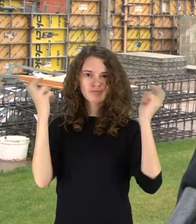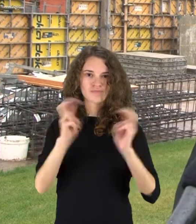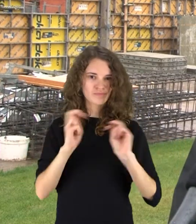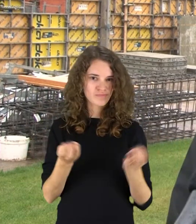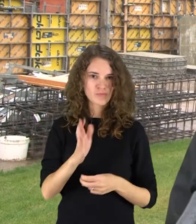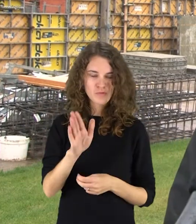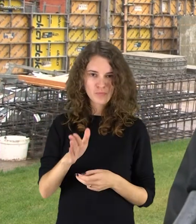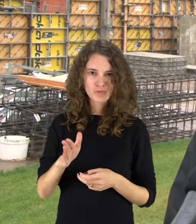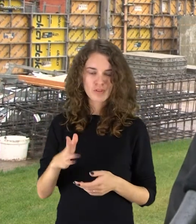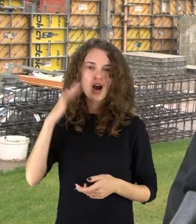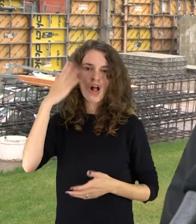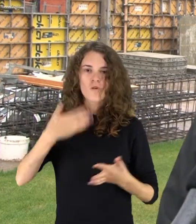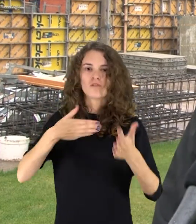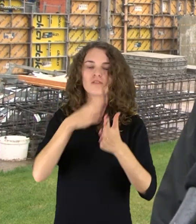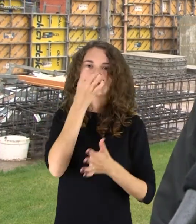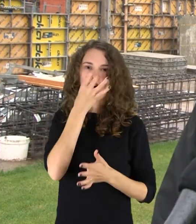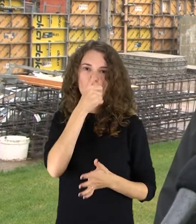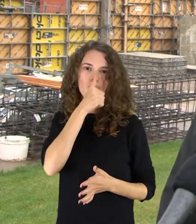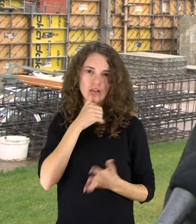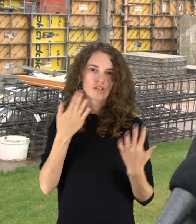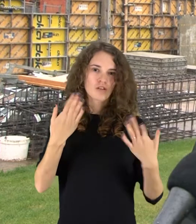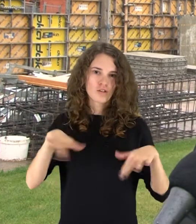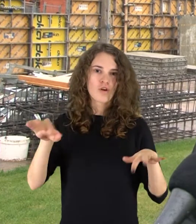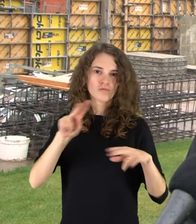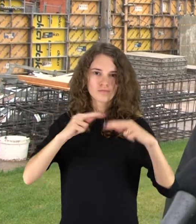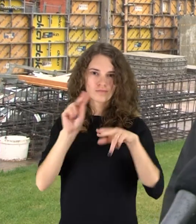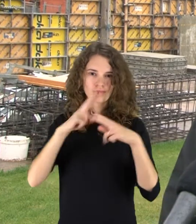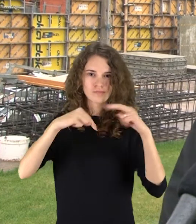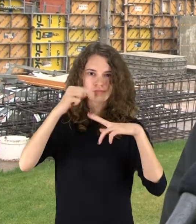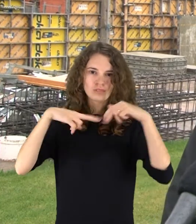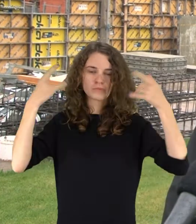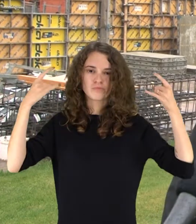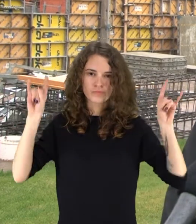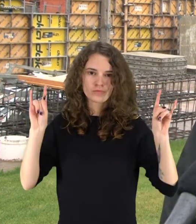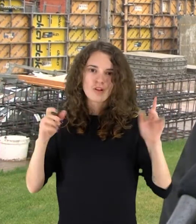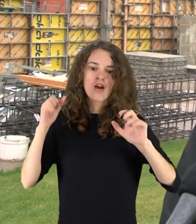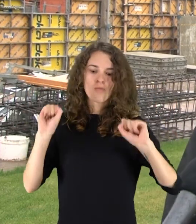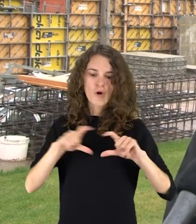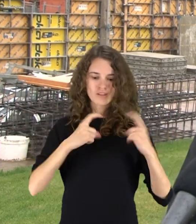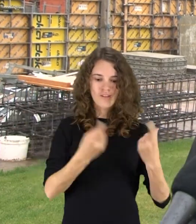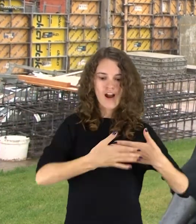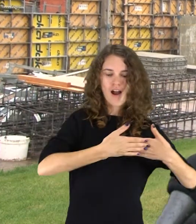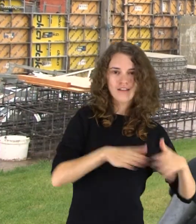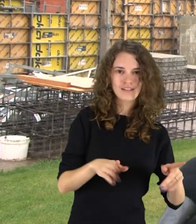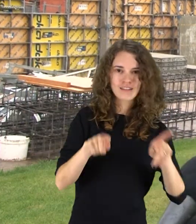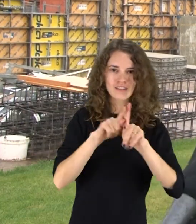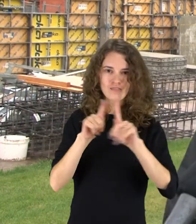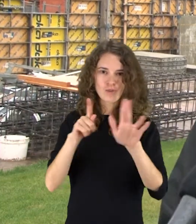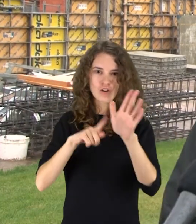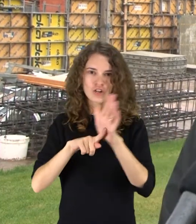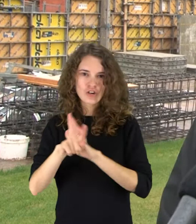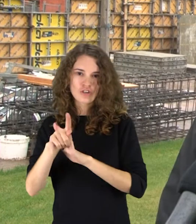manome, kad būtent jau iki gegužės mėnesį tikrai statybos darbai visi bus pasibaigę, galėsim puikiai ir tuo pačiu atidaryti stadioną ir būtent